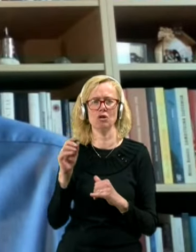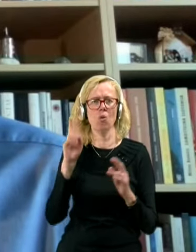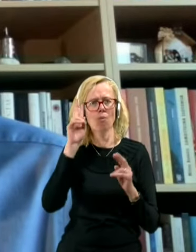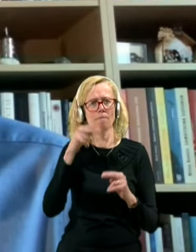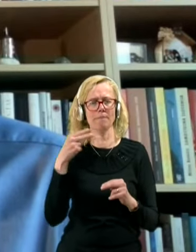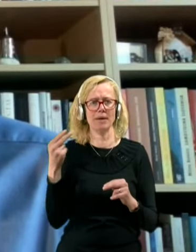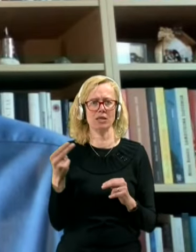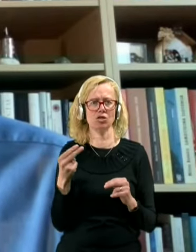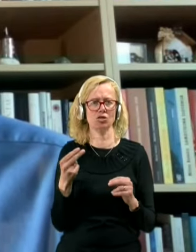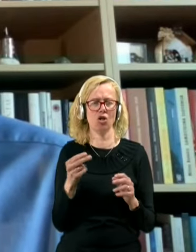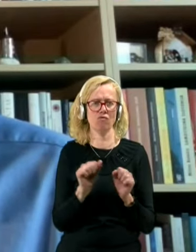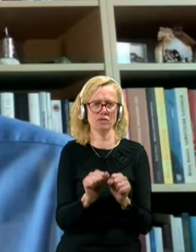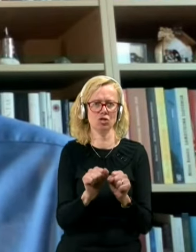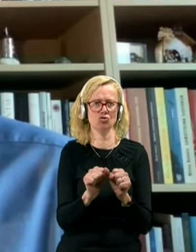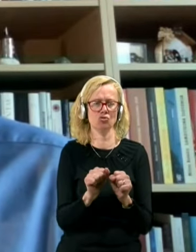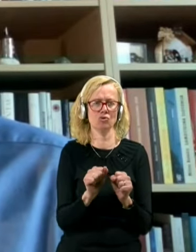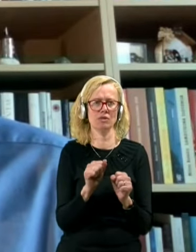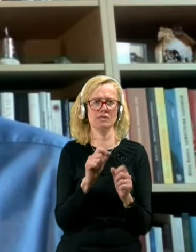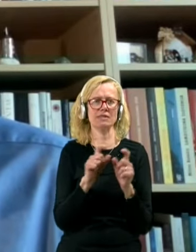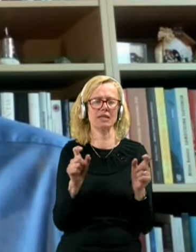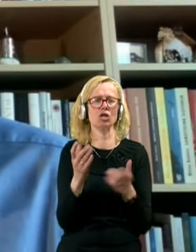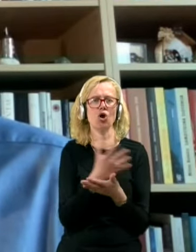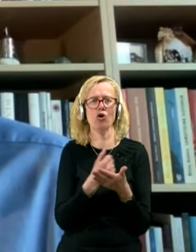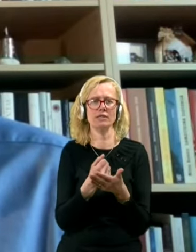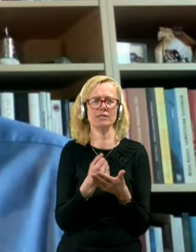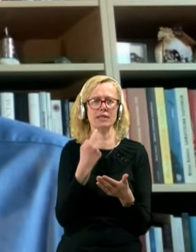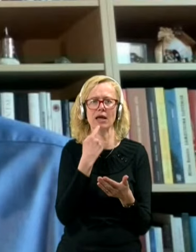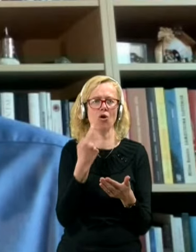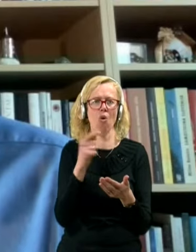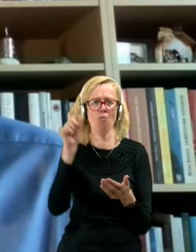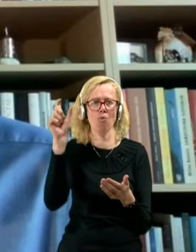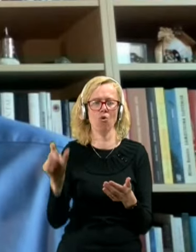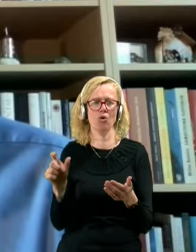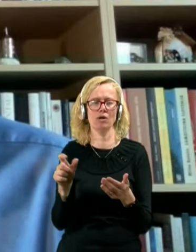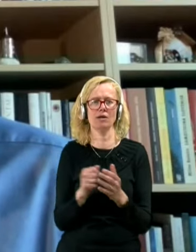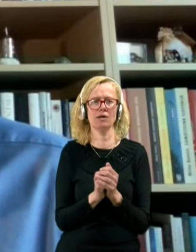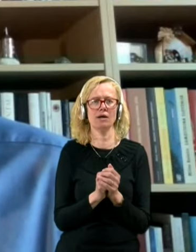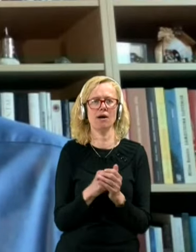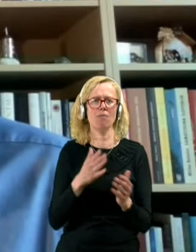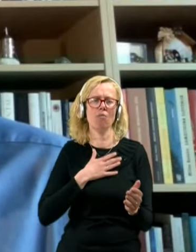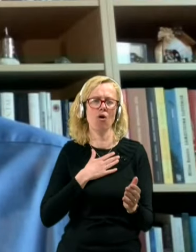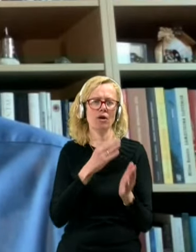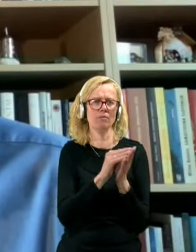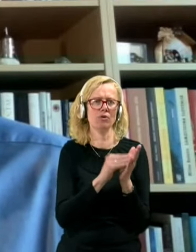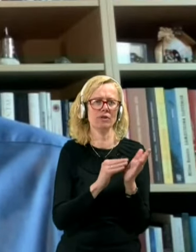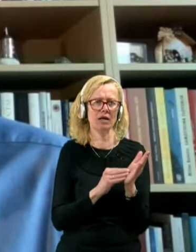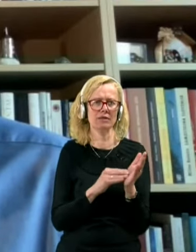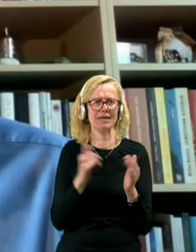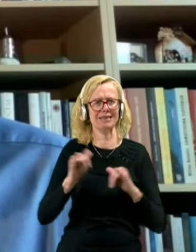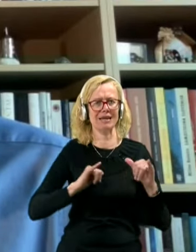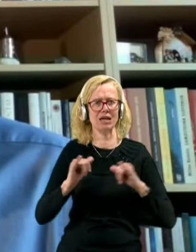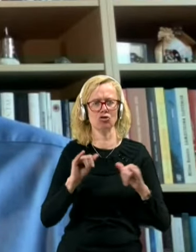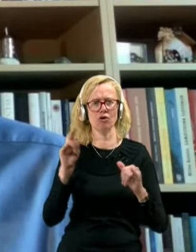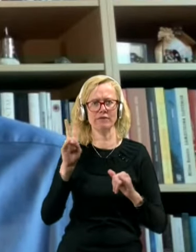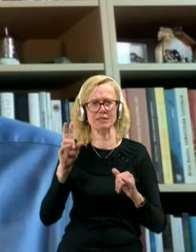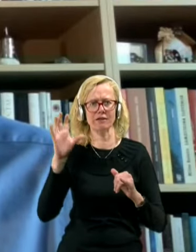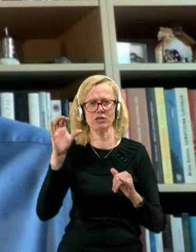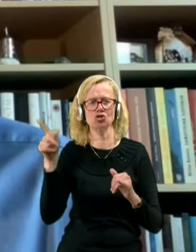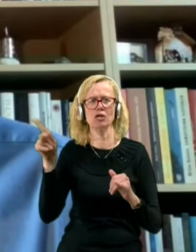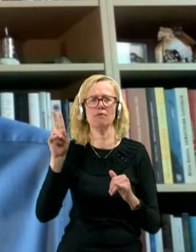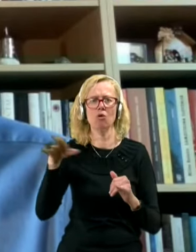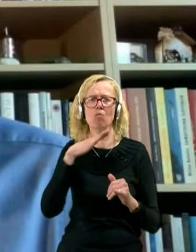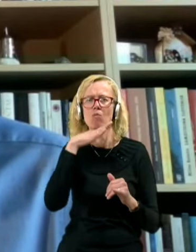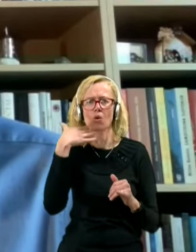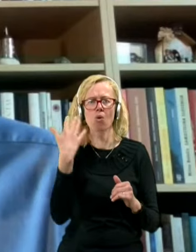vzdržuje, ker to nekomu koristi. Po mojih podatkih je direktor Veselinovič imel že mnogo